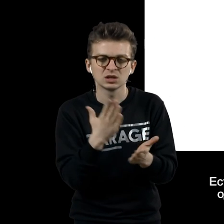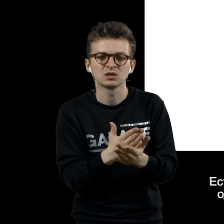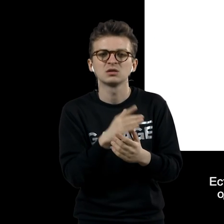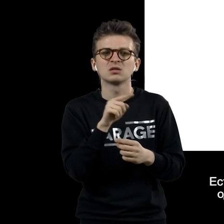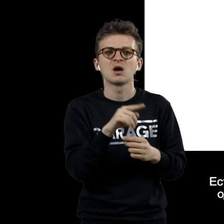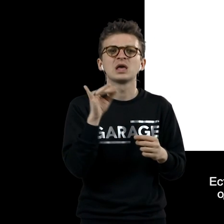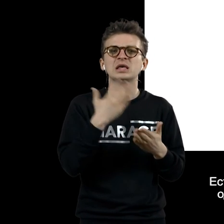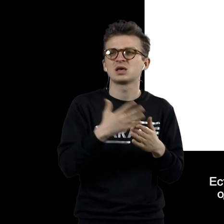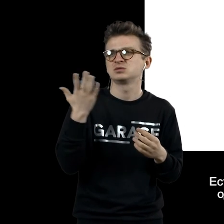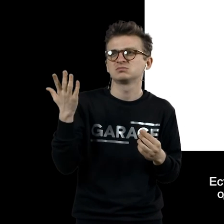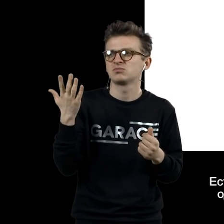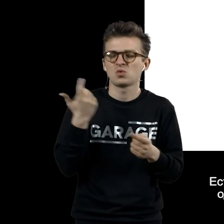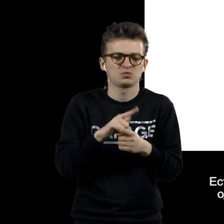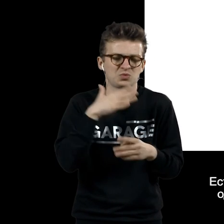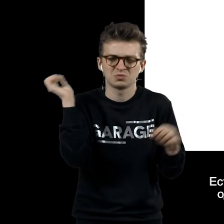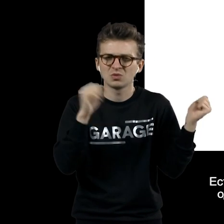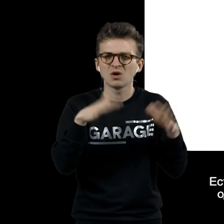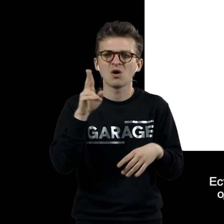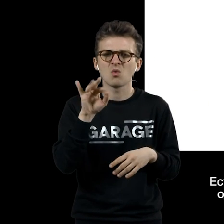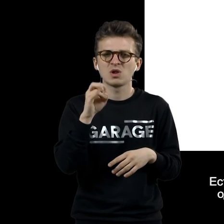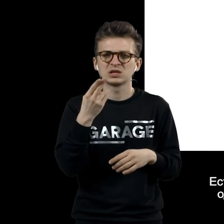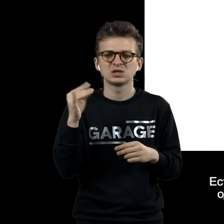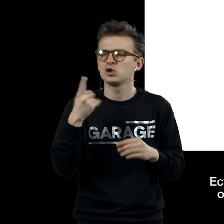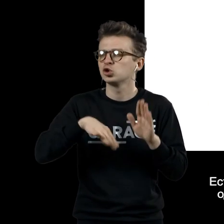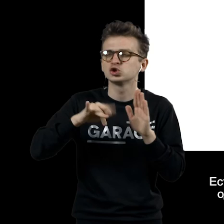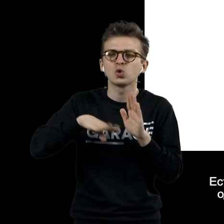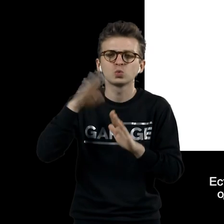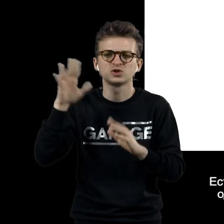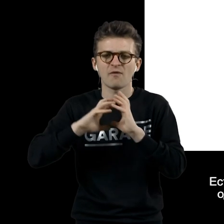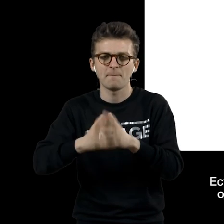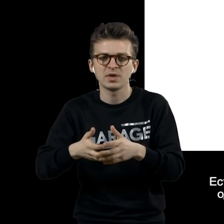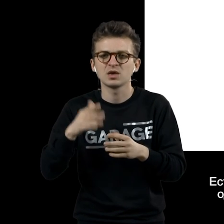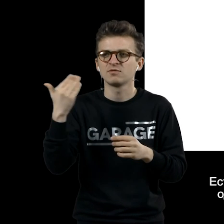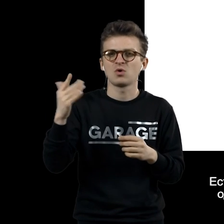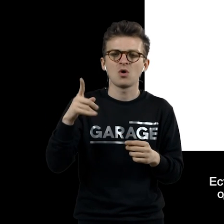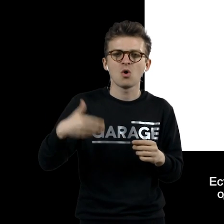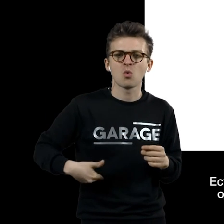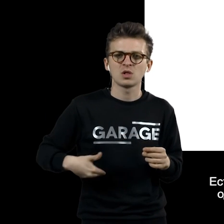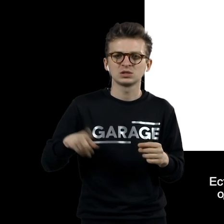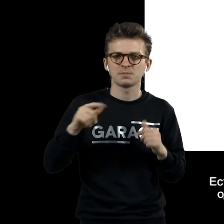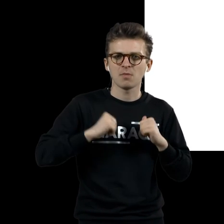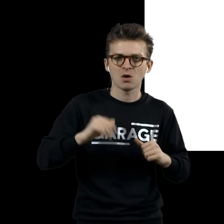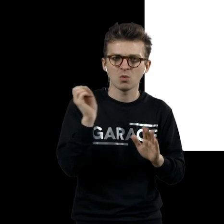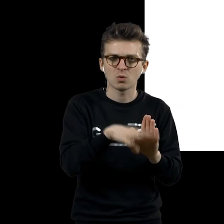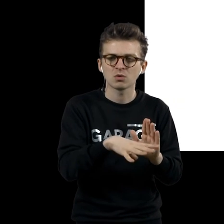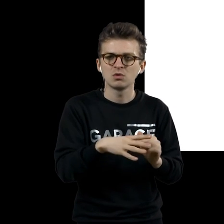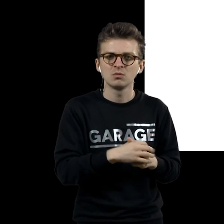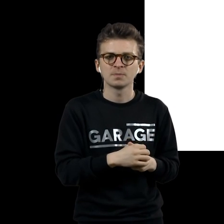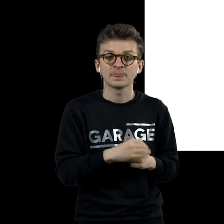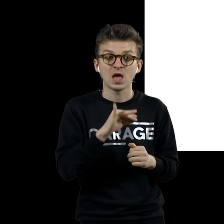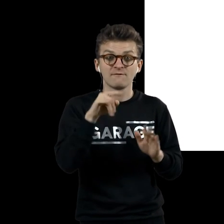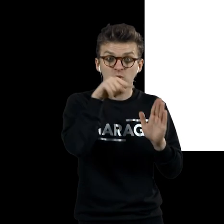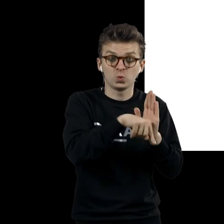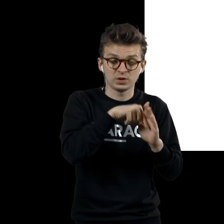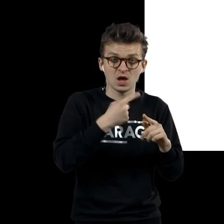рыцарских доспехов, одна из лучших в мире коллекций голландского фарфора. И вот внутри этого